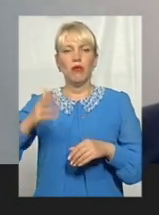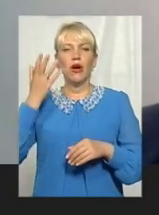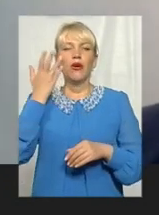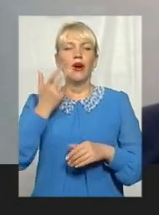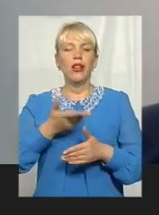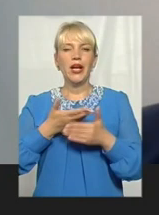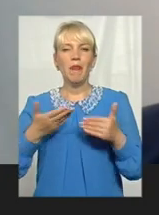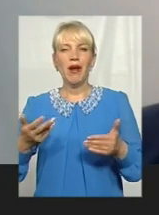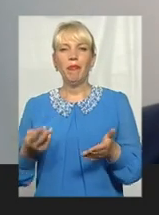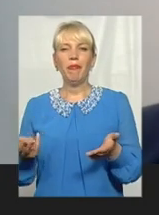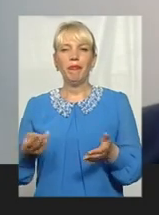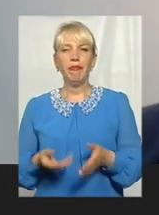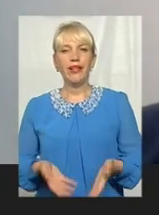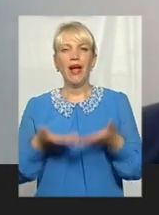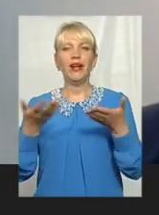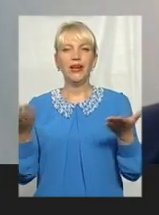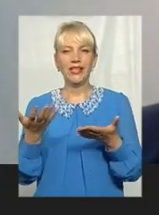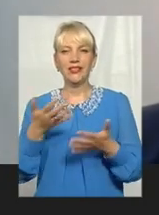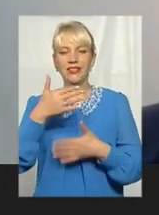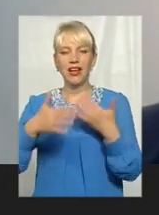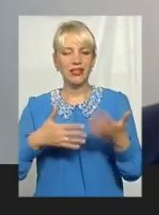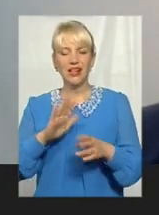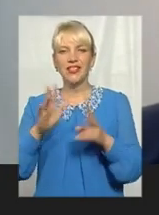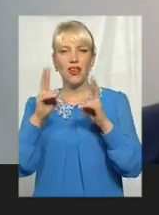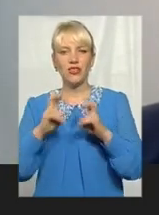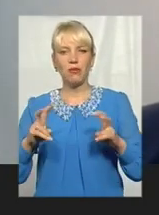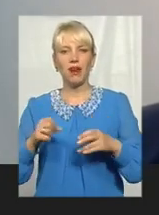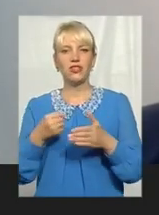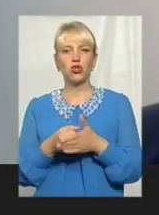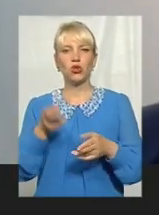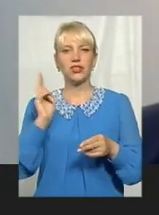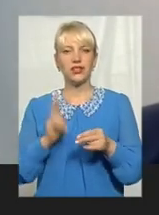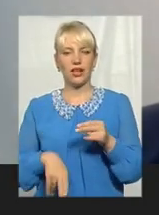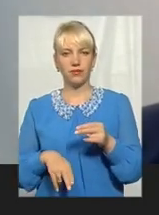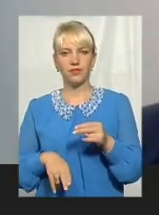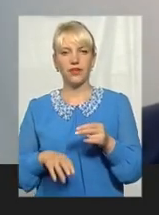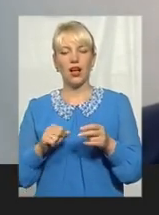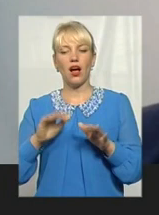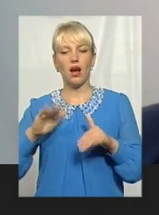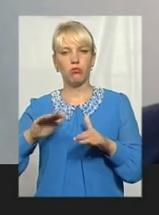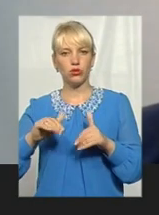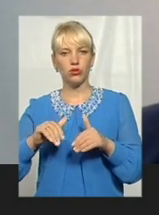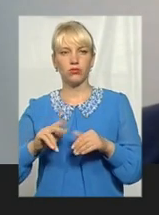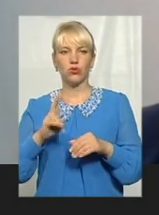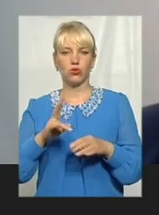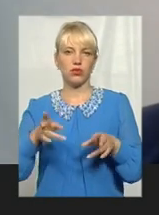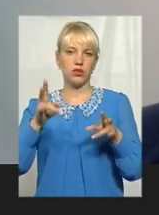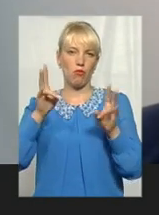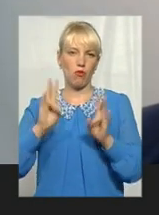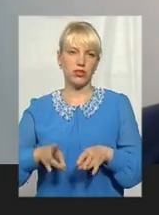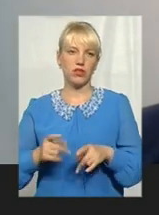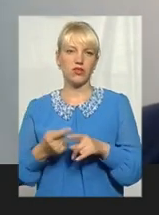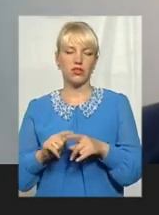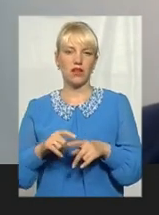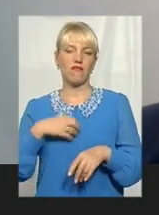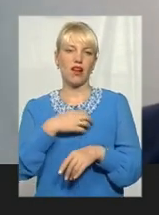підняли якийсь скандал, не розібравшись до кінця, а потім хтось постраждав. Тому це дуже